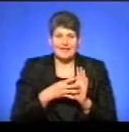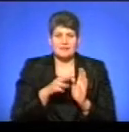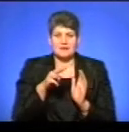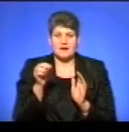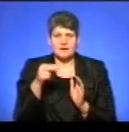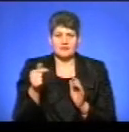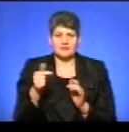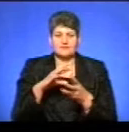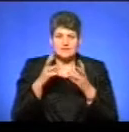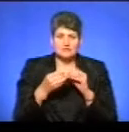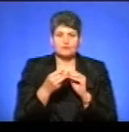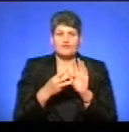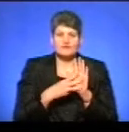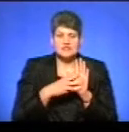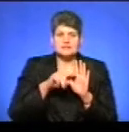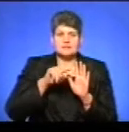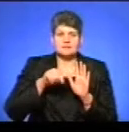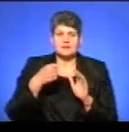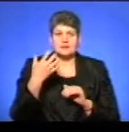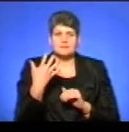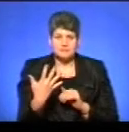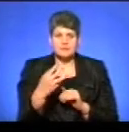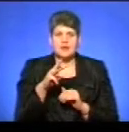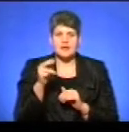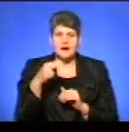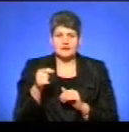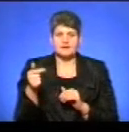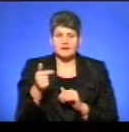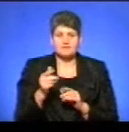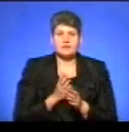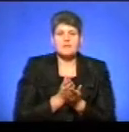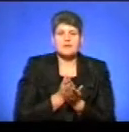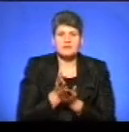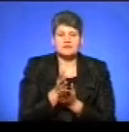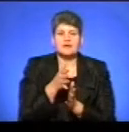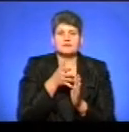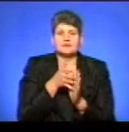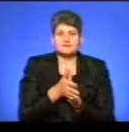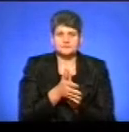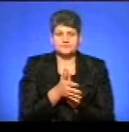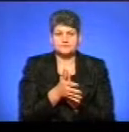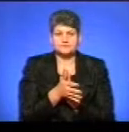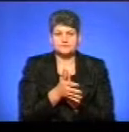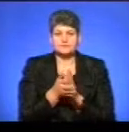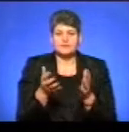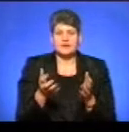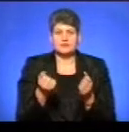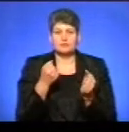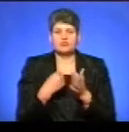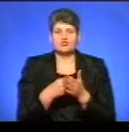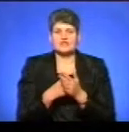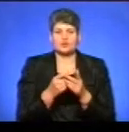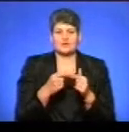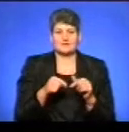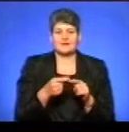цілому 8,5 мільярдів гривень направляються на видатки, тобто, будемо говорити, на утримання бюджетної